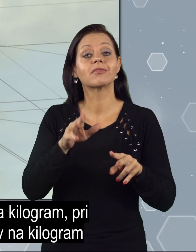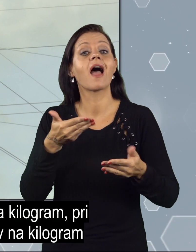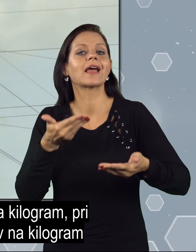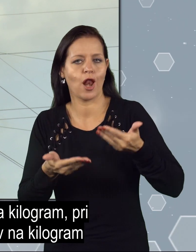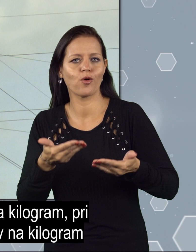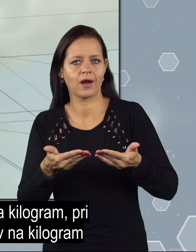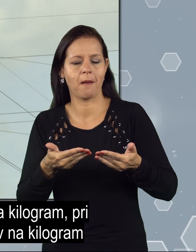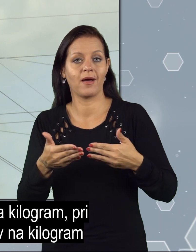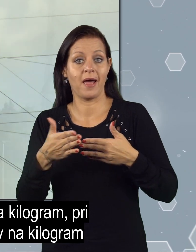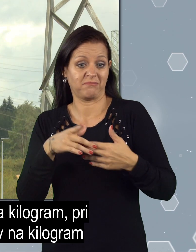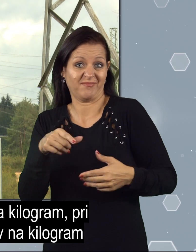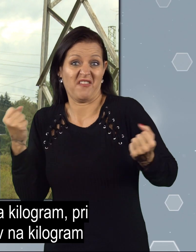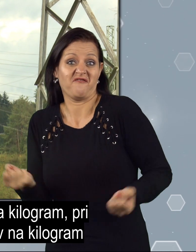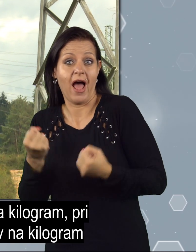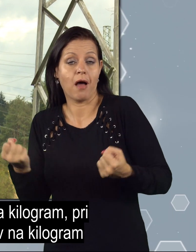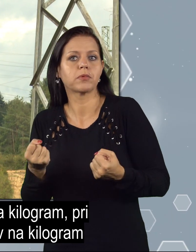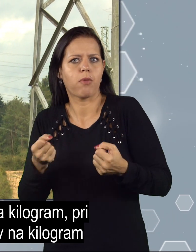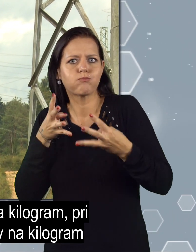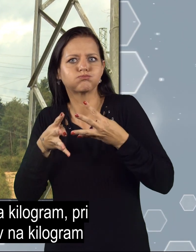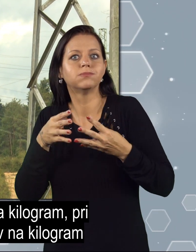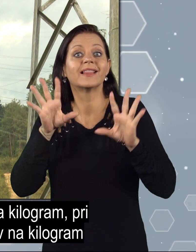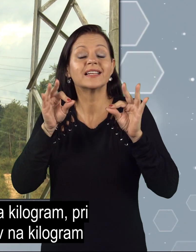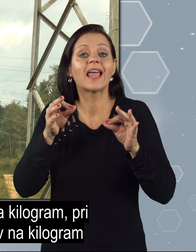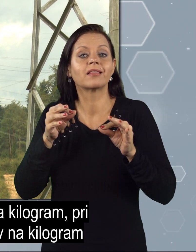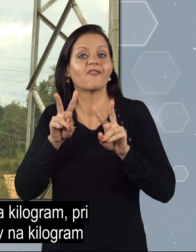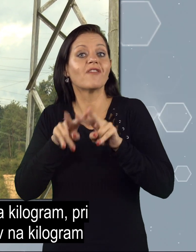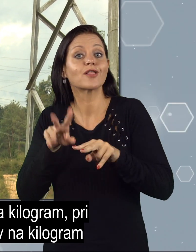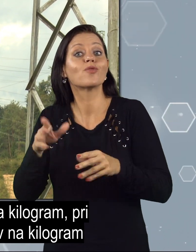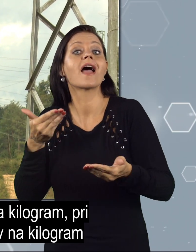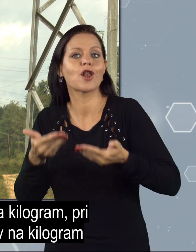kilogram pri vadbi celo 10 W na kilogram telesne teže.